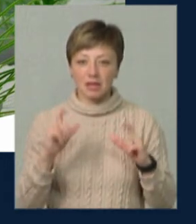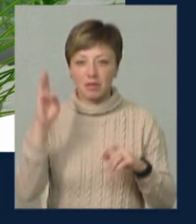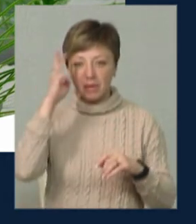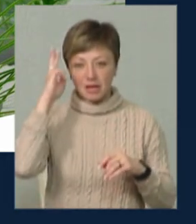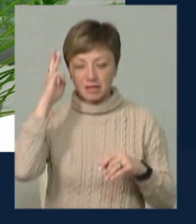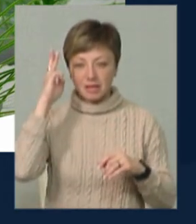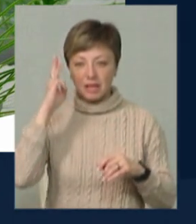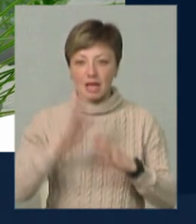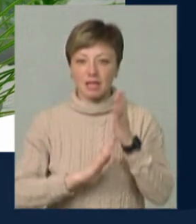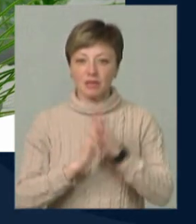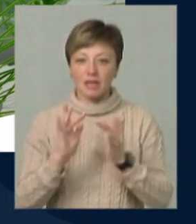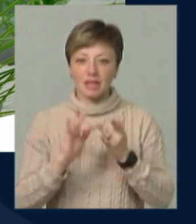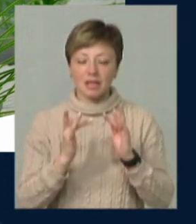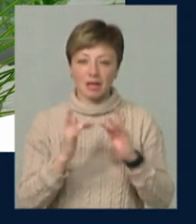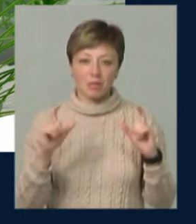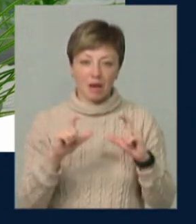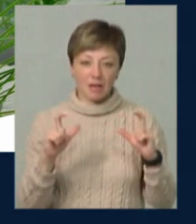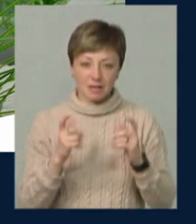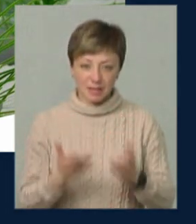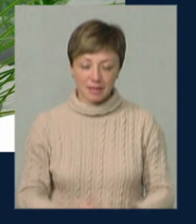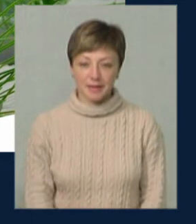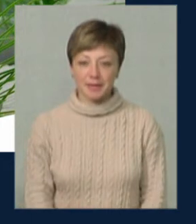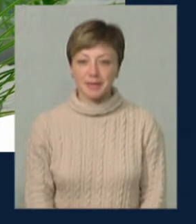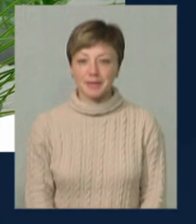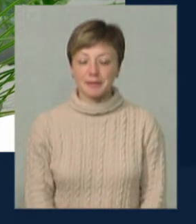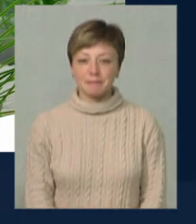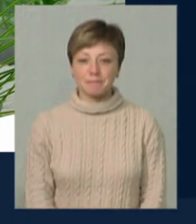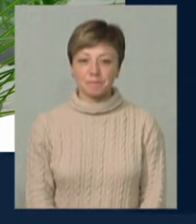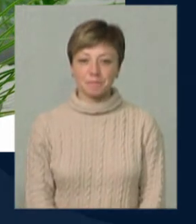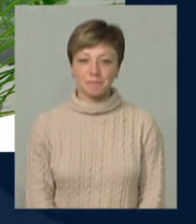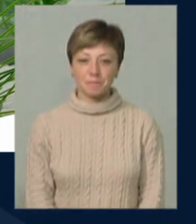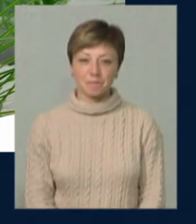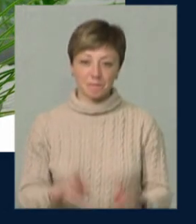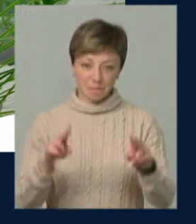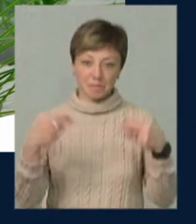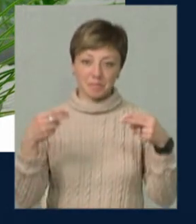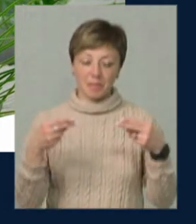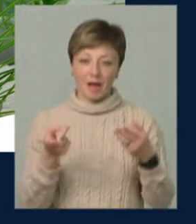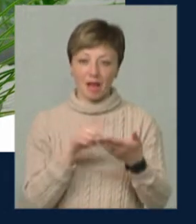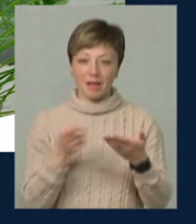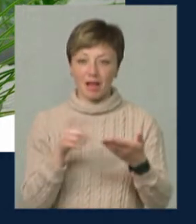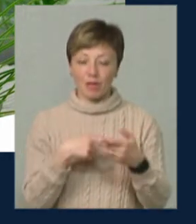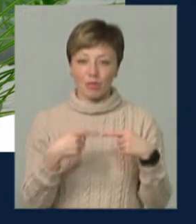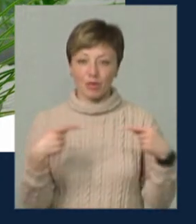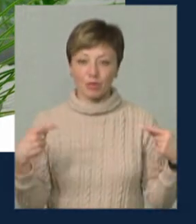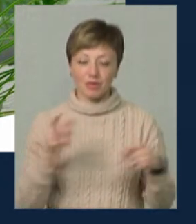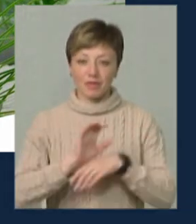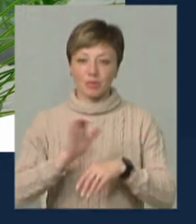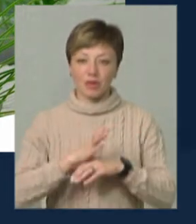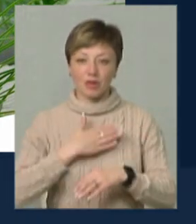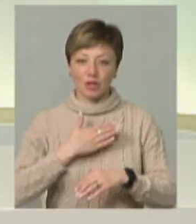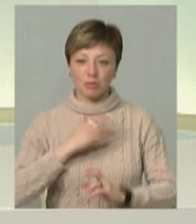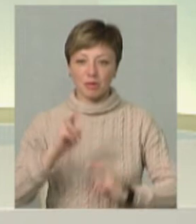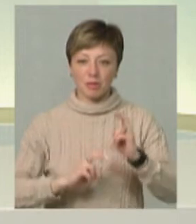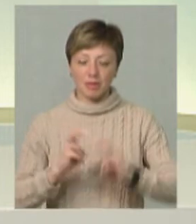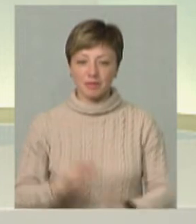Хмельницький лісовий інтернет-магазин. Забивайте в гуглі і зараз ви можете побачити каталог продукції, яка виробляється нашими